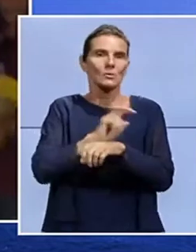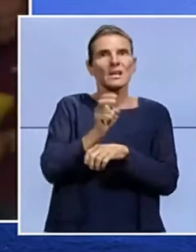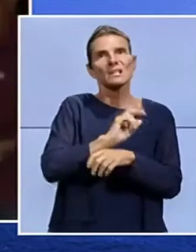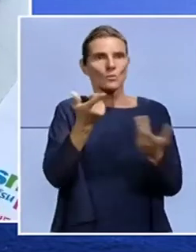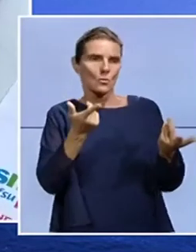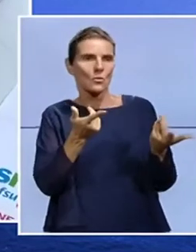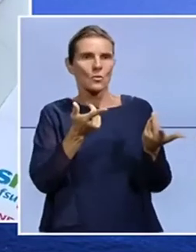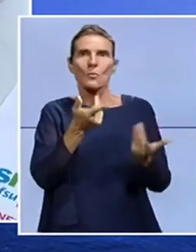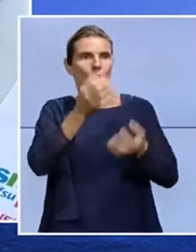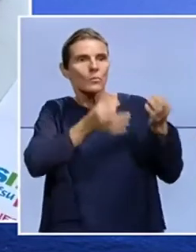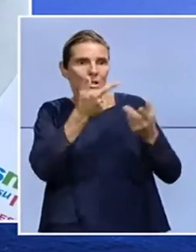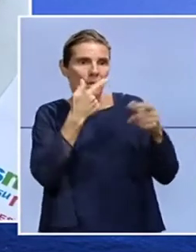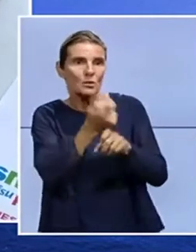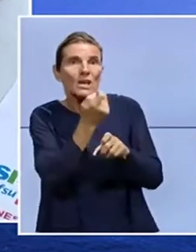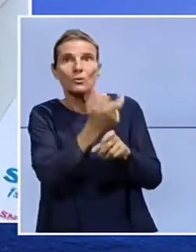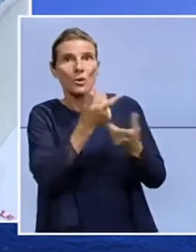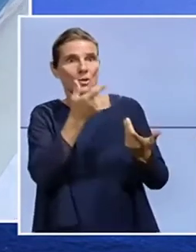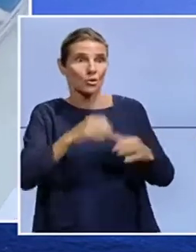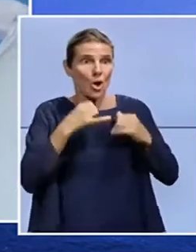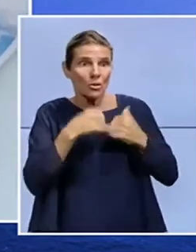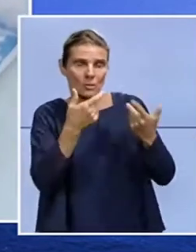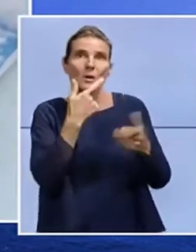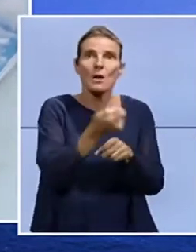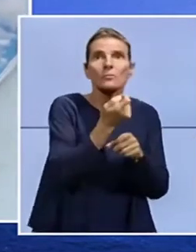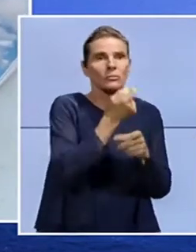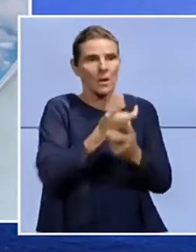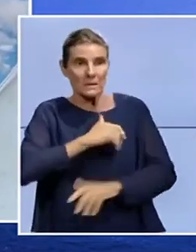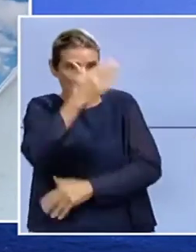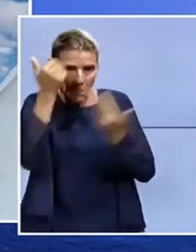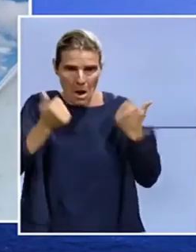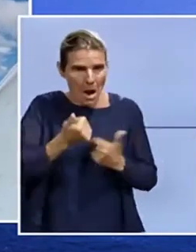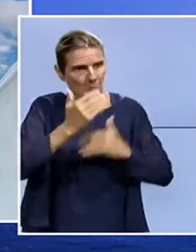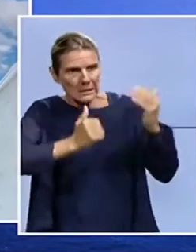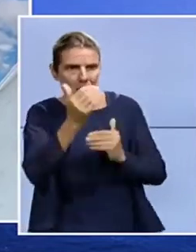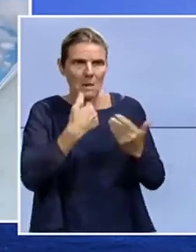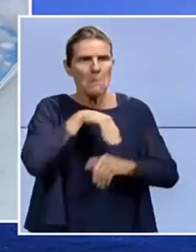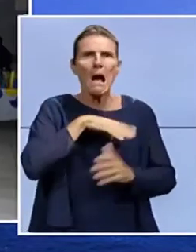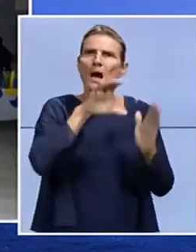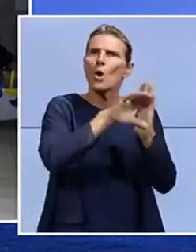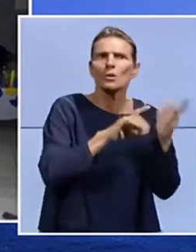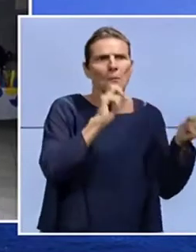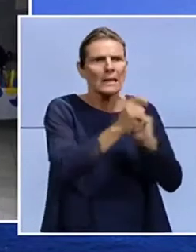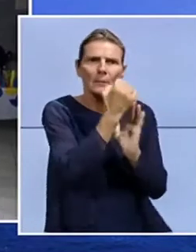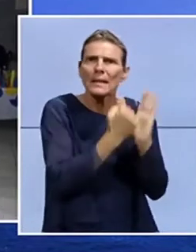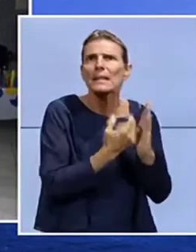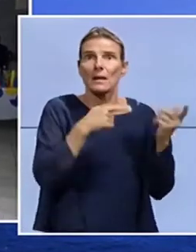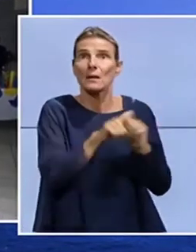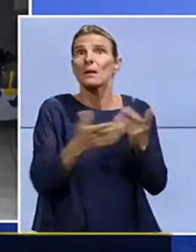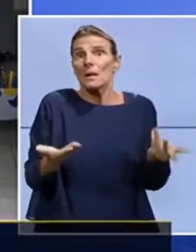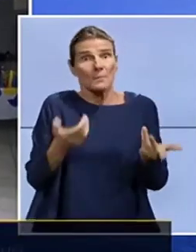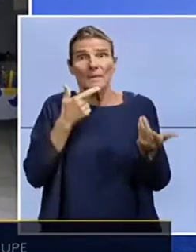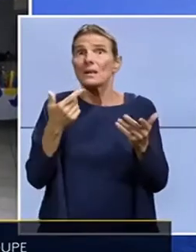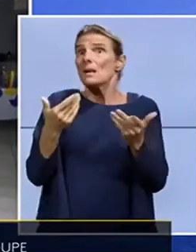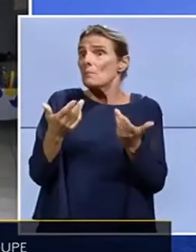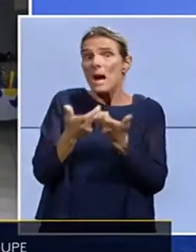de la jeunesse qui disent ne pas reconnaître leur métier suite à la modification à venir du code pénal. Le jeune en difficulté a certes posé un